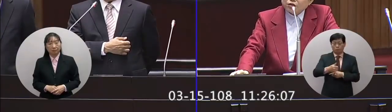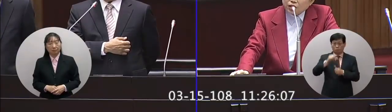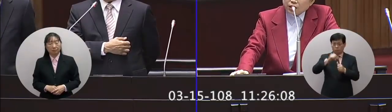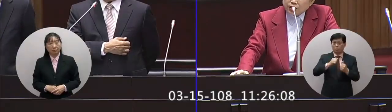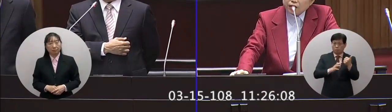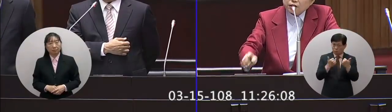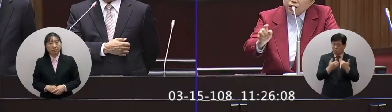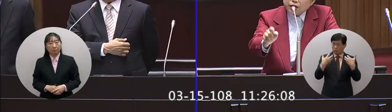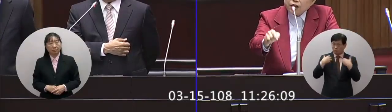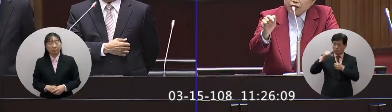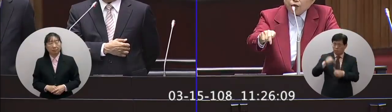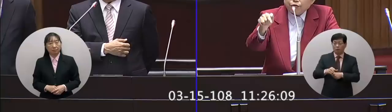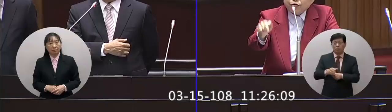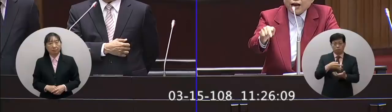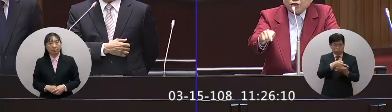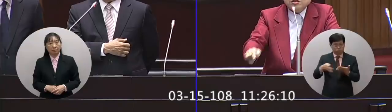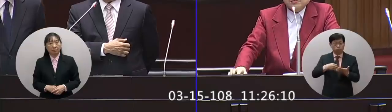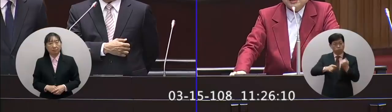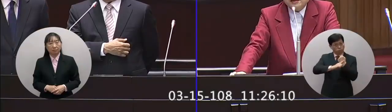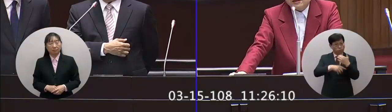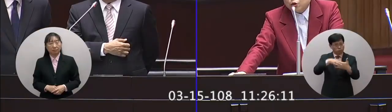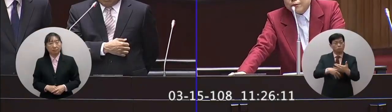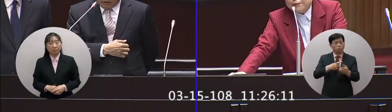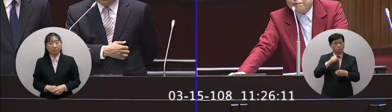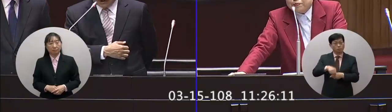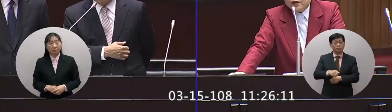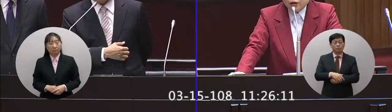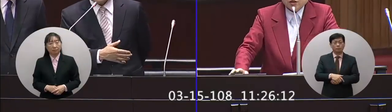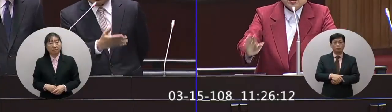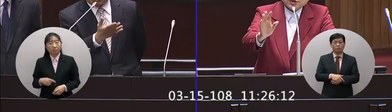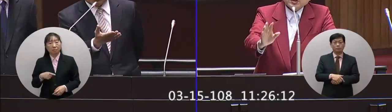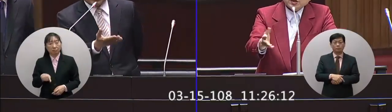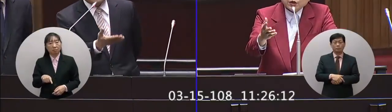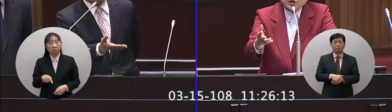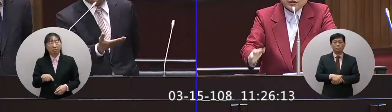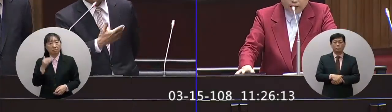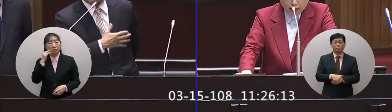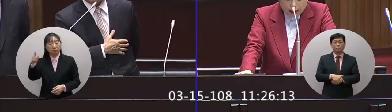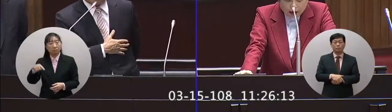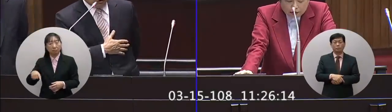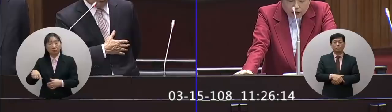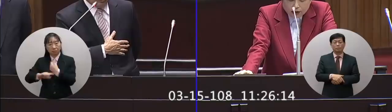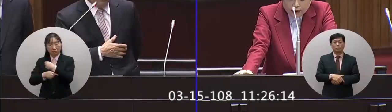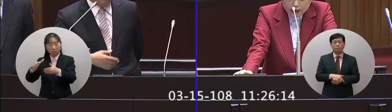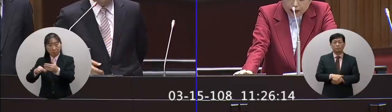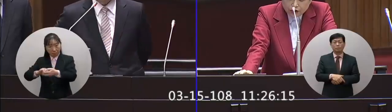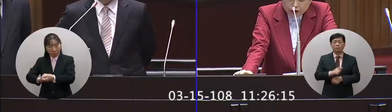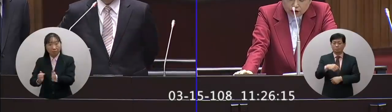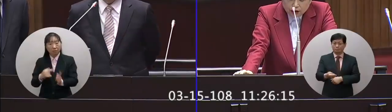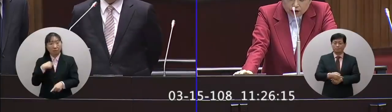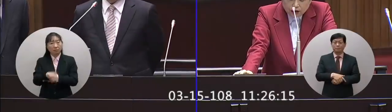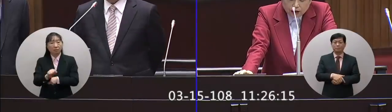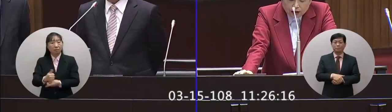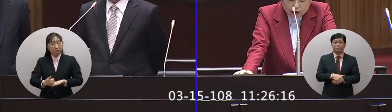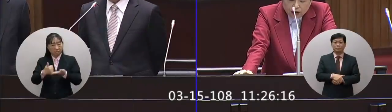戒委員會你要懲戒是列為法制裡面的你同意嗎這個如果過宴立法我都尊重都同意再下來